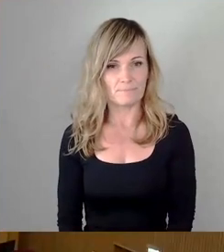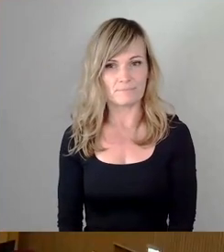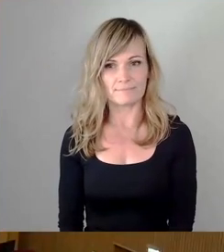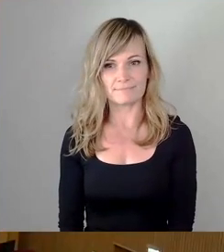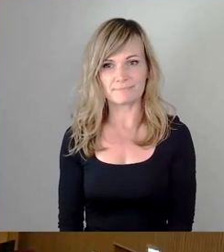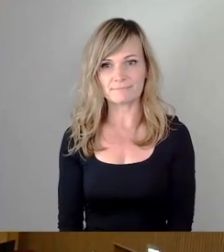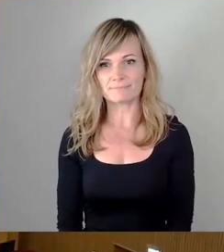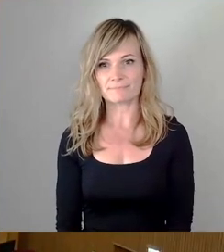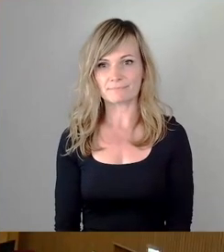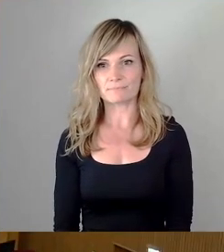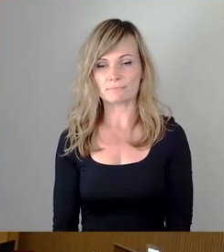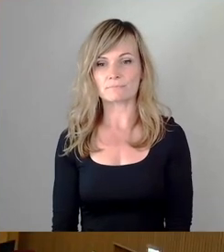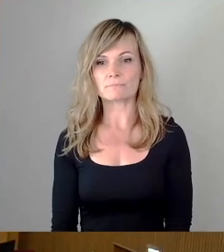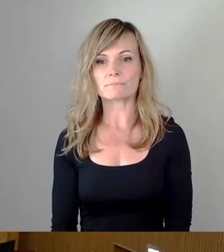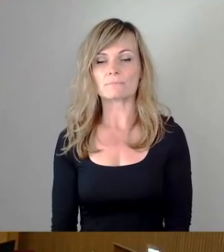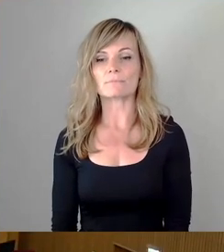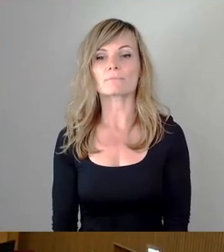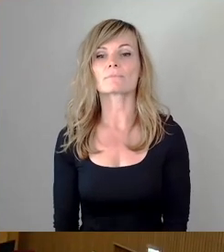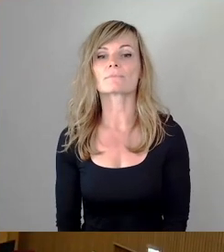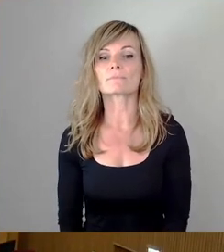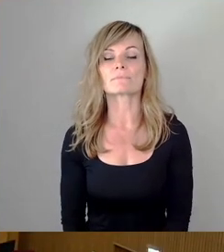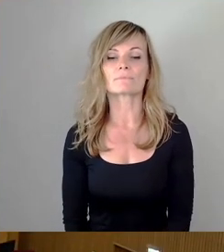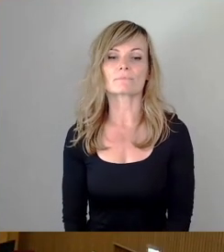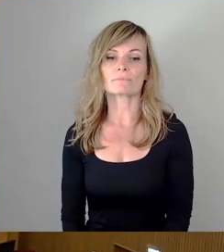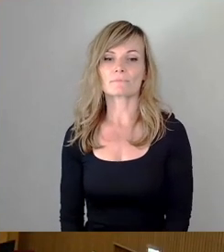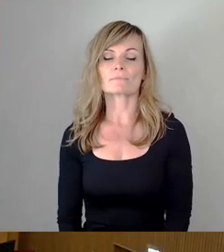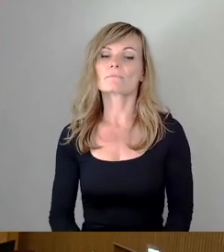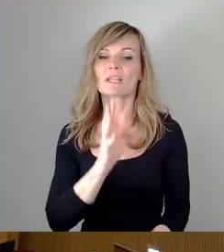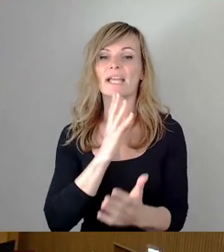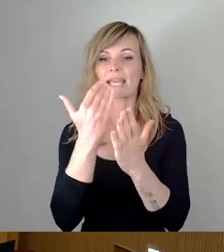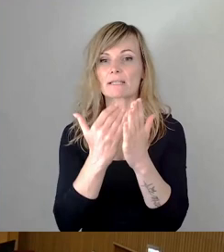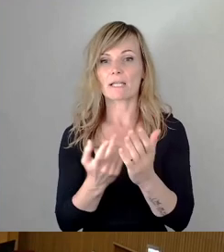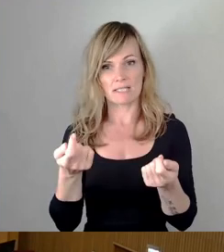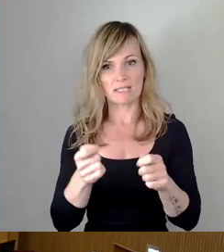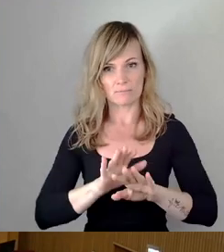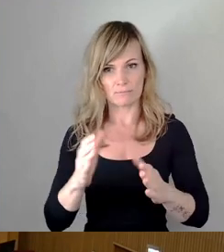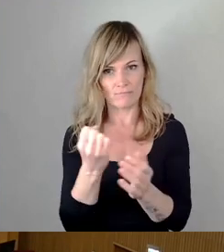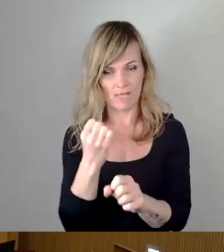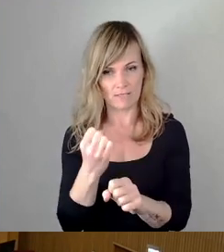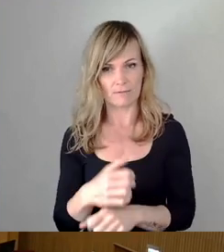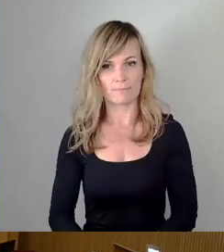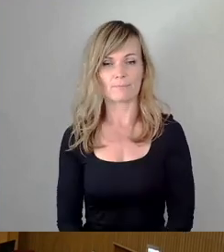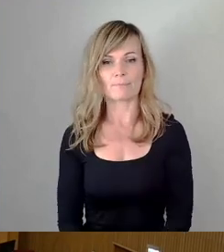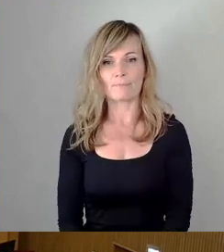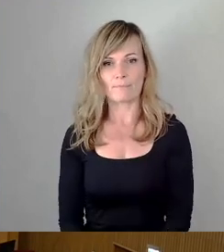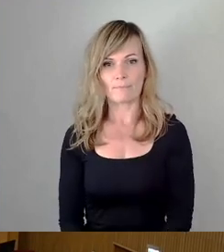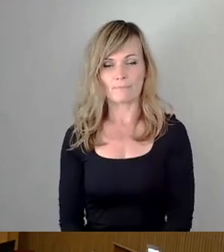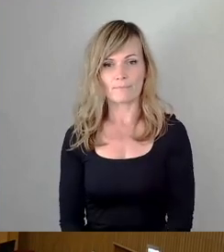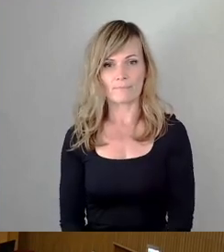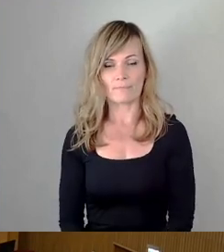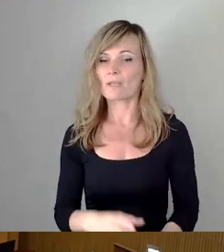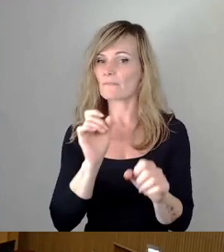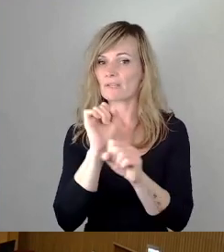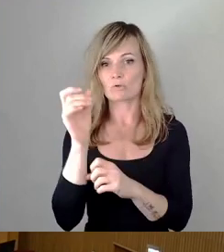So, jetzt wollte ich sagen, wir hatten die Rednerliste abgeschlossen. Wir hatten die Rednerliste abgeschlossen, es gab keinen Widerspruch.